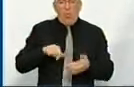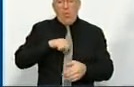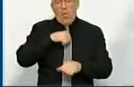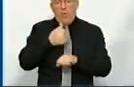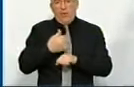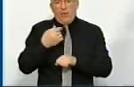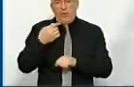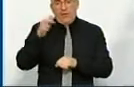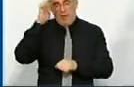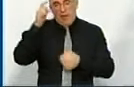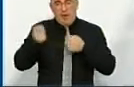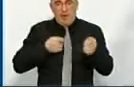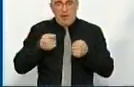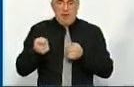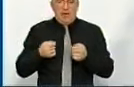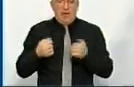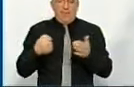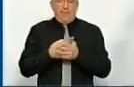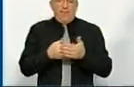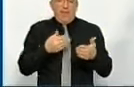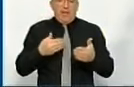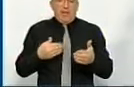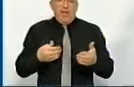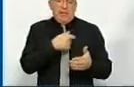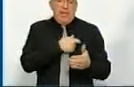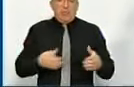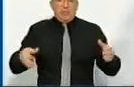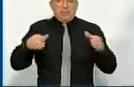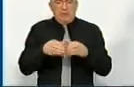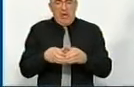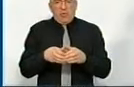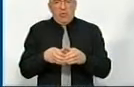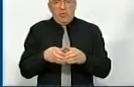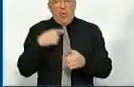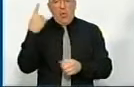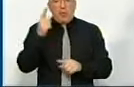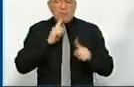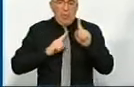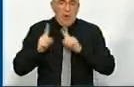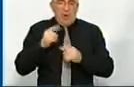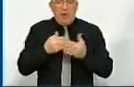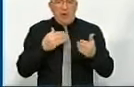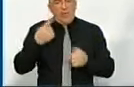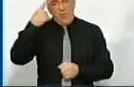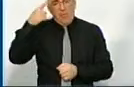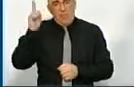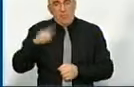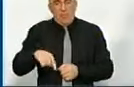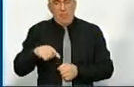обласної державної адміністрації, від депутатського складу обласної ради, від вміння